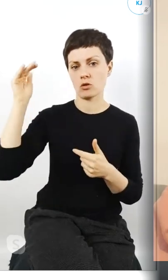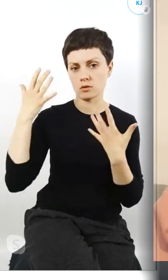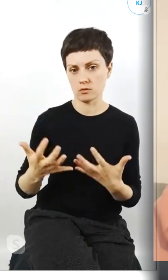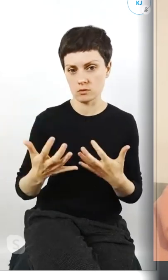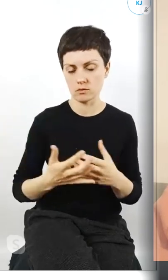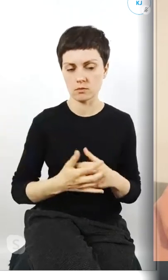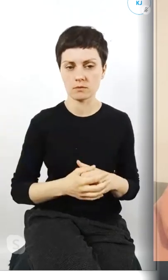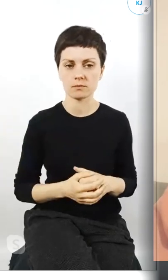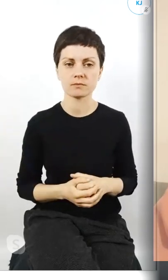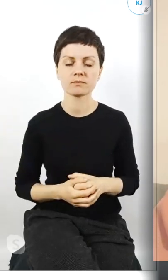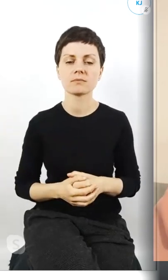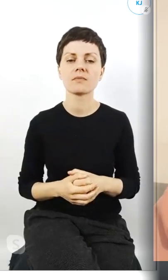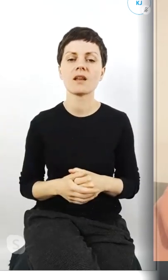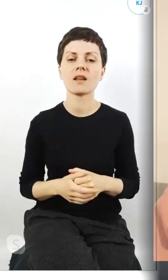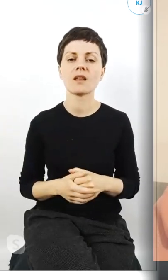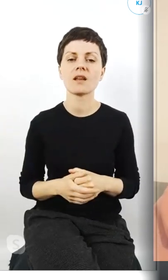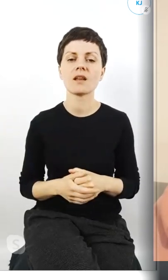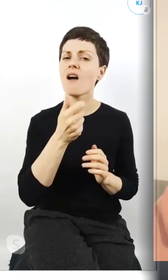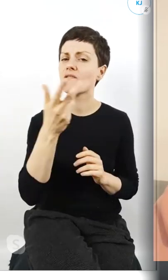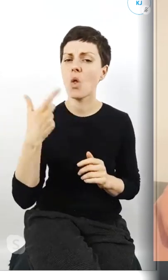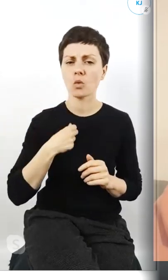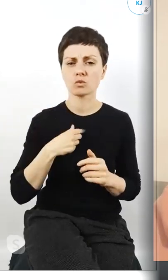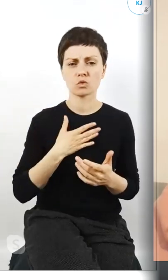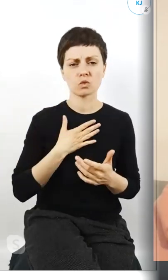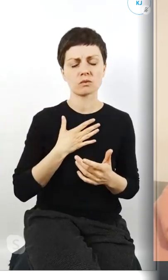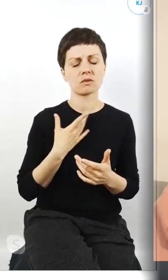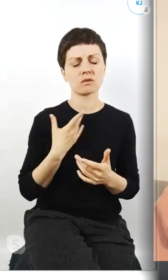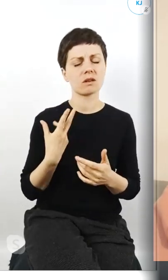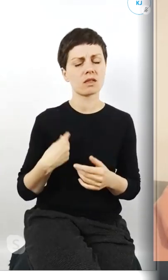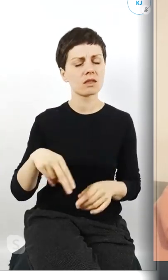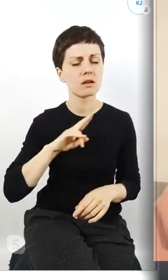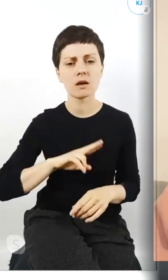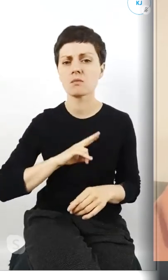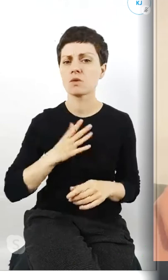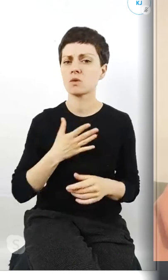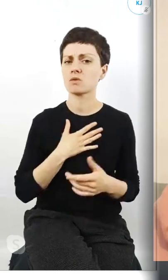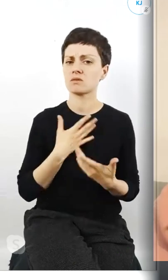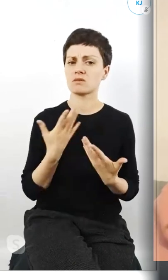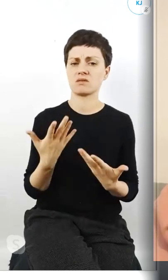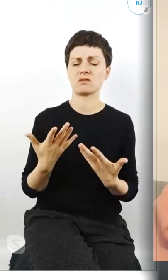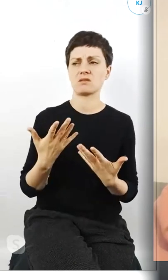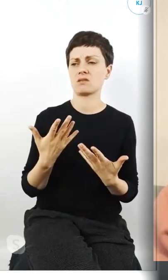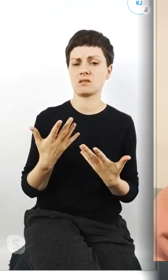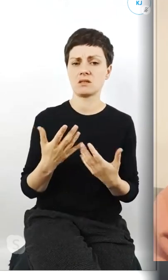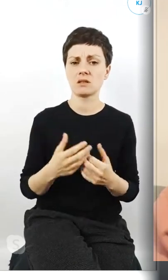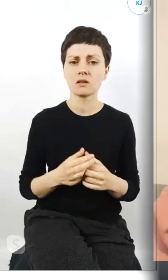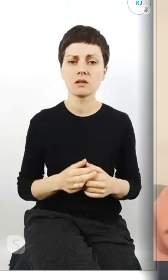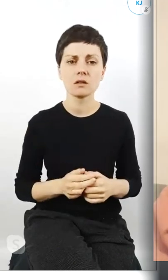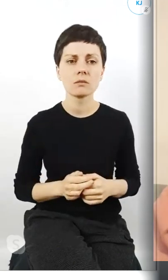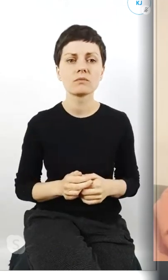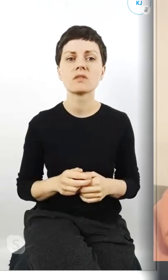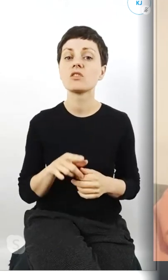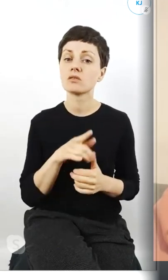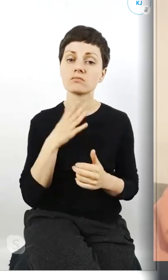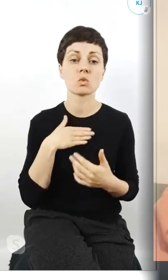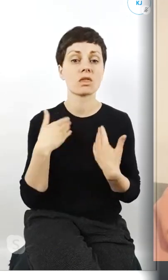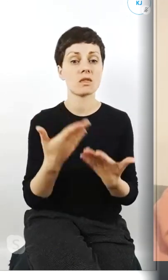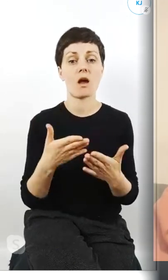wydaje że dla wielu osób to jest takie odpychające i często narzucające ze strony rodzica no i po prostu ogranicza się bardzo